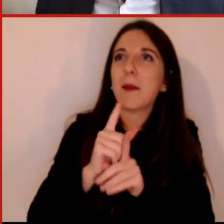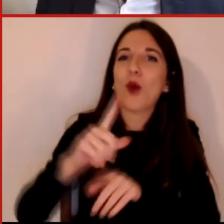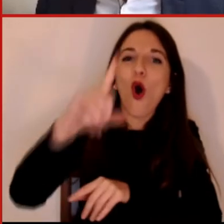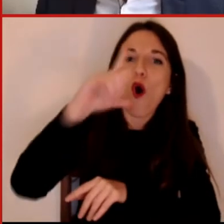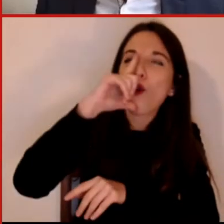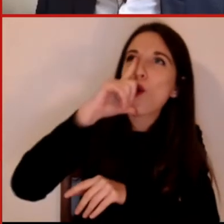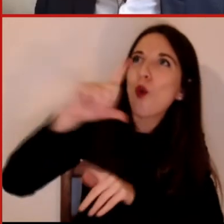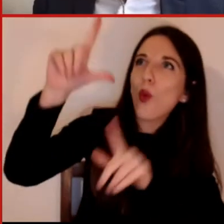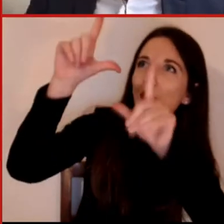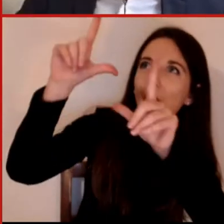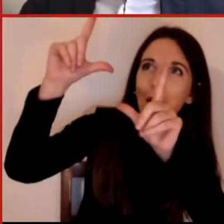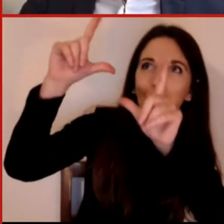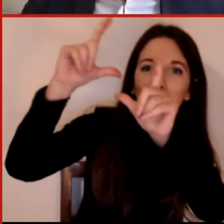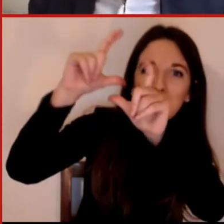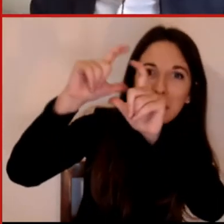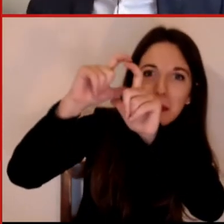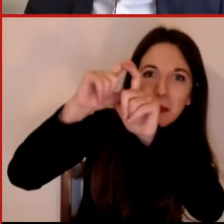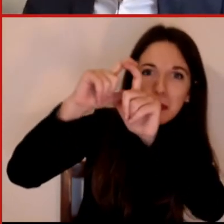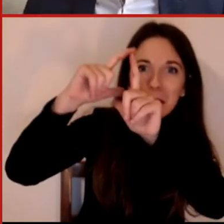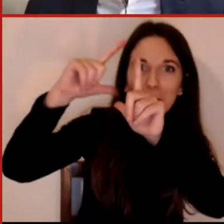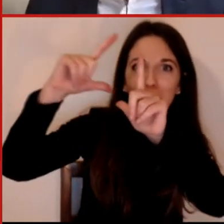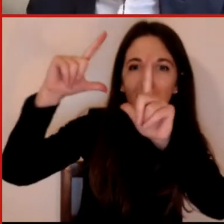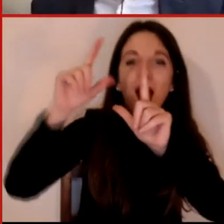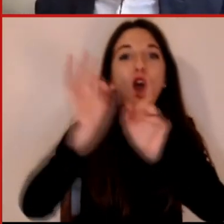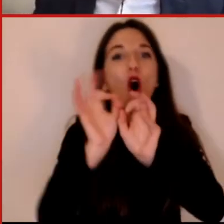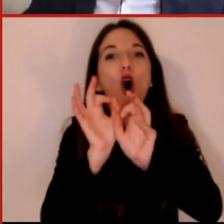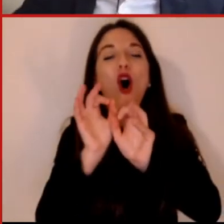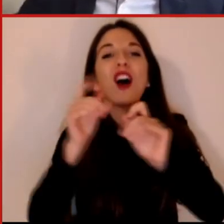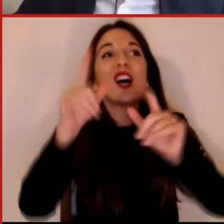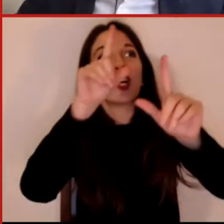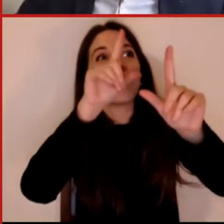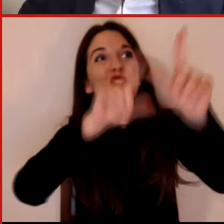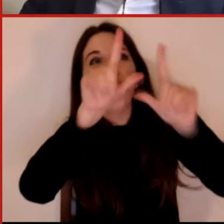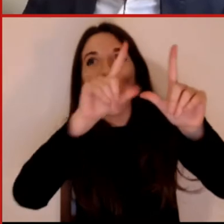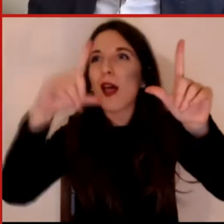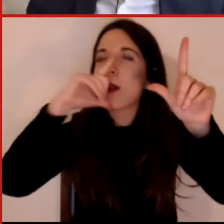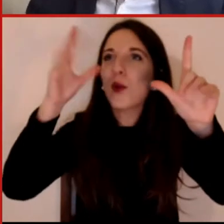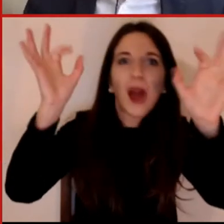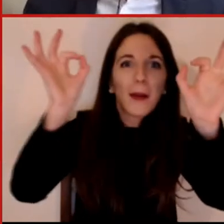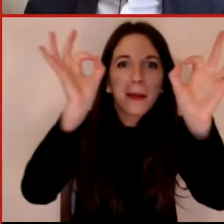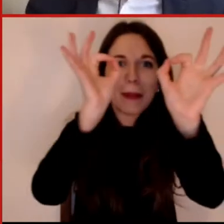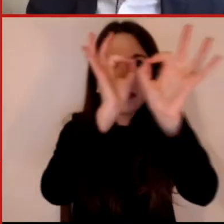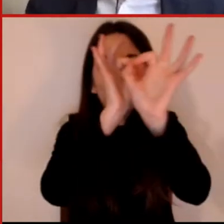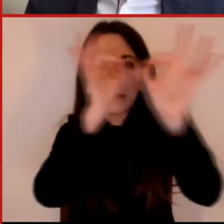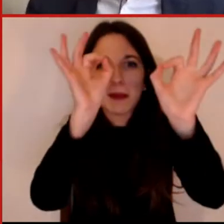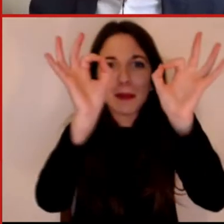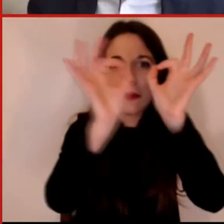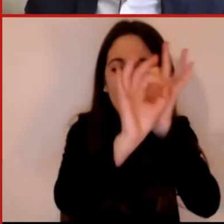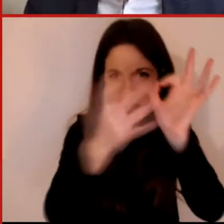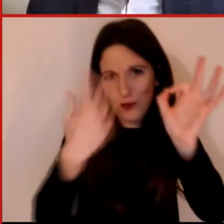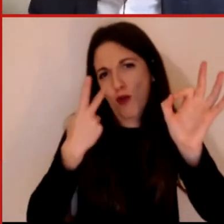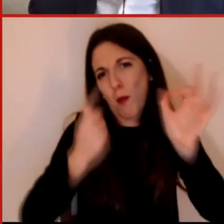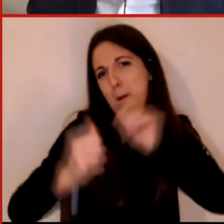precisioni incredibili, siamo oramai abituati alle previsioni meteorologiche, ma tutto quello che è l